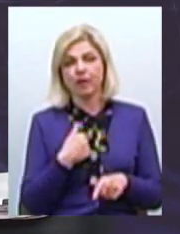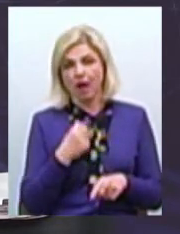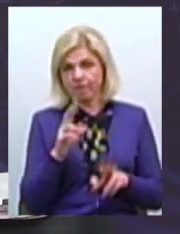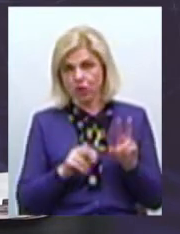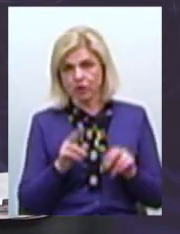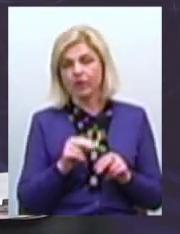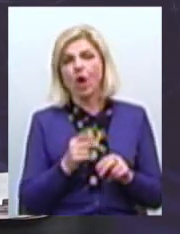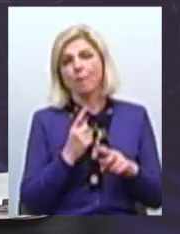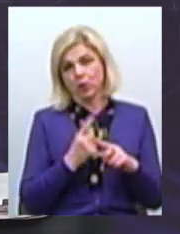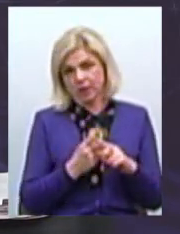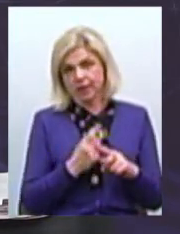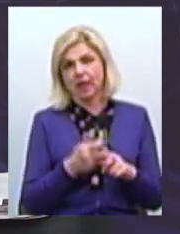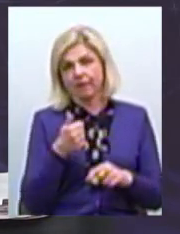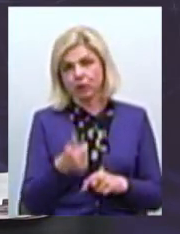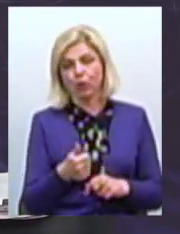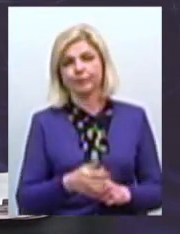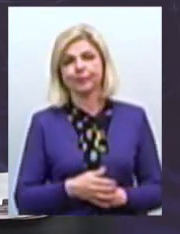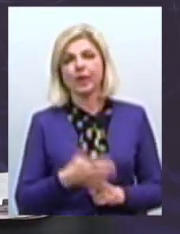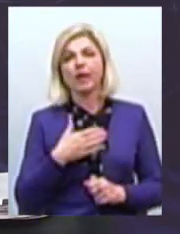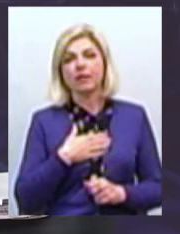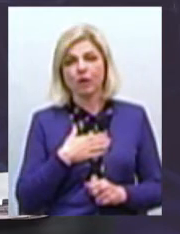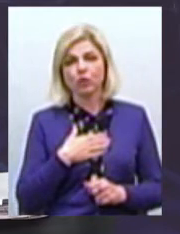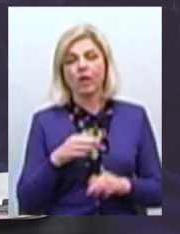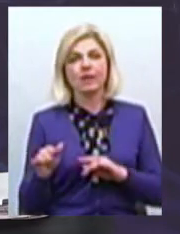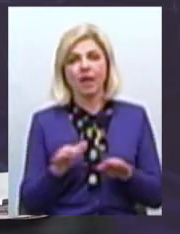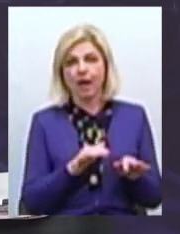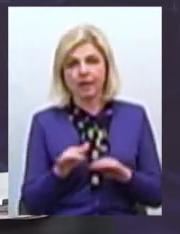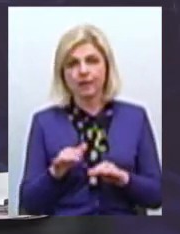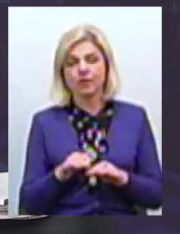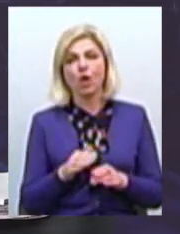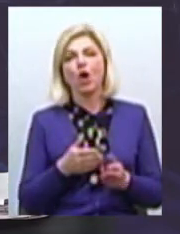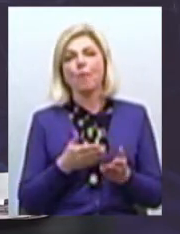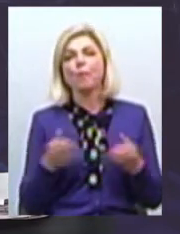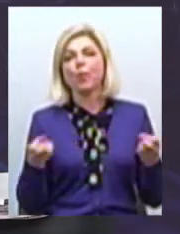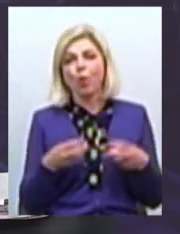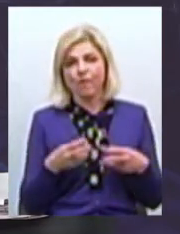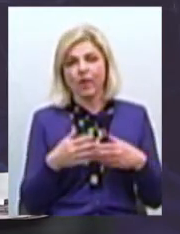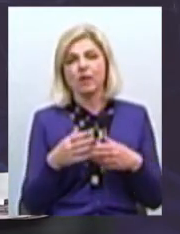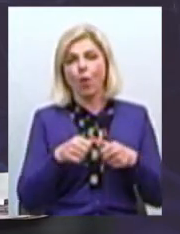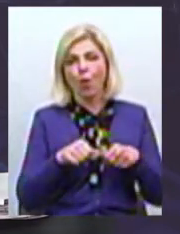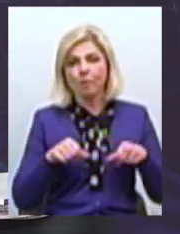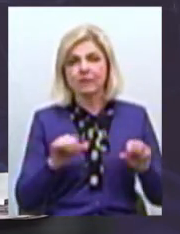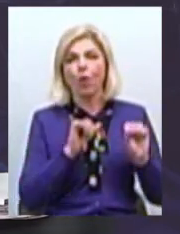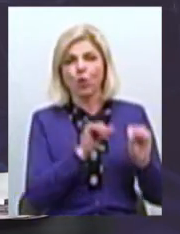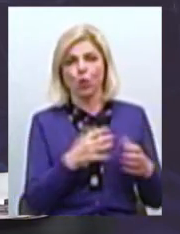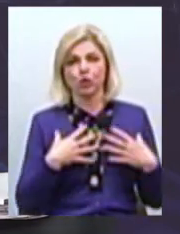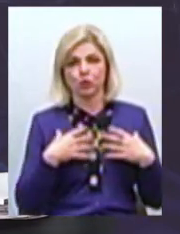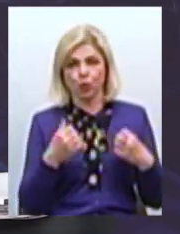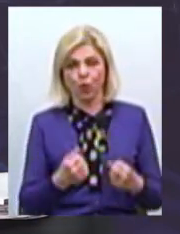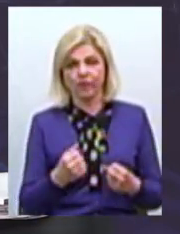позитивно нашу діяльність профільної комісії Це комісія охорони здоров'я і